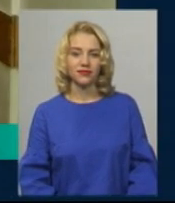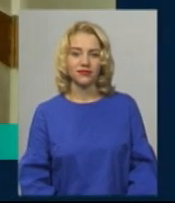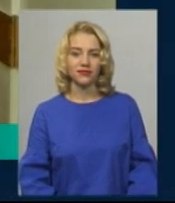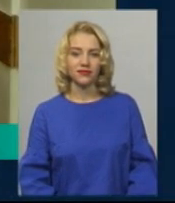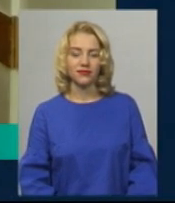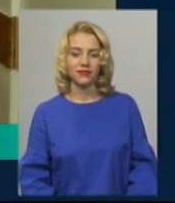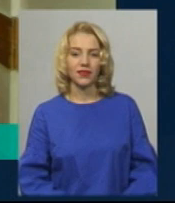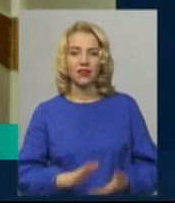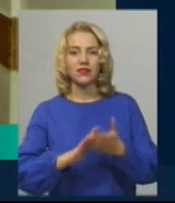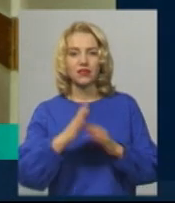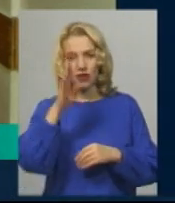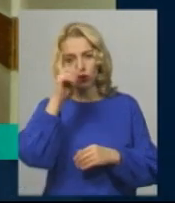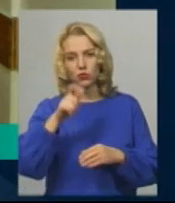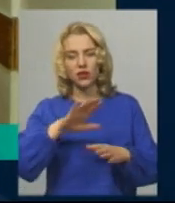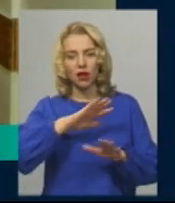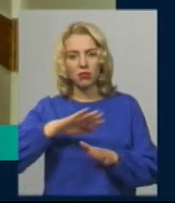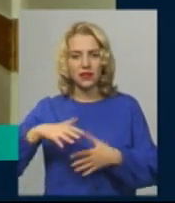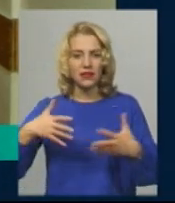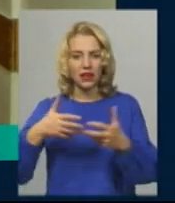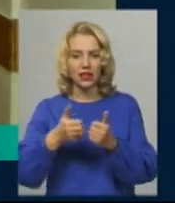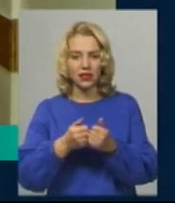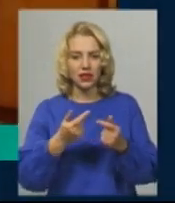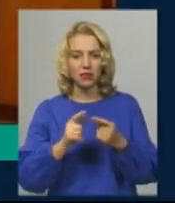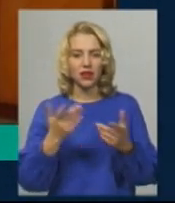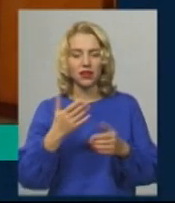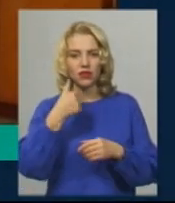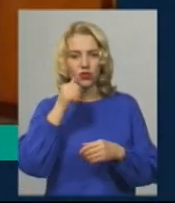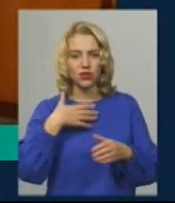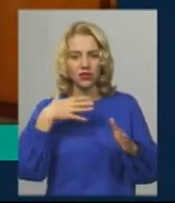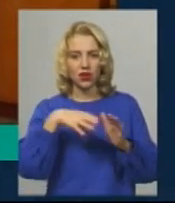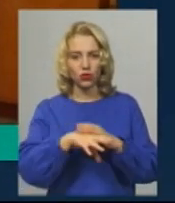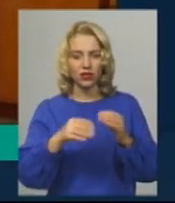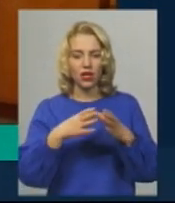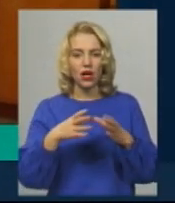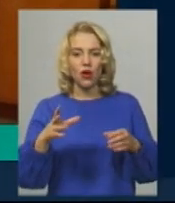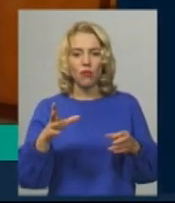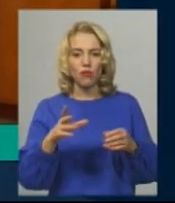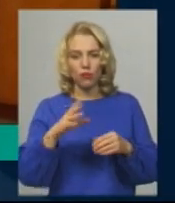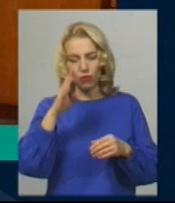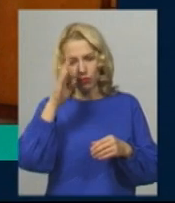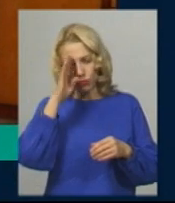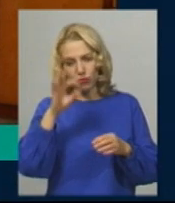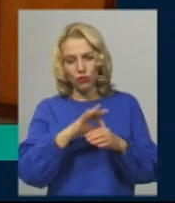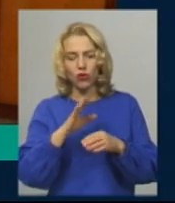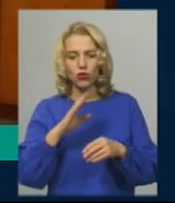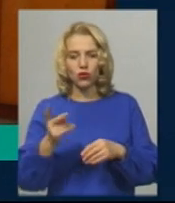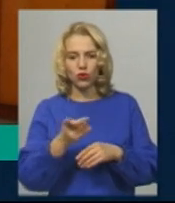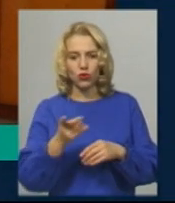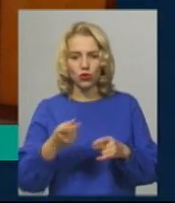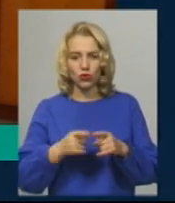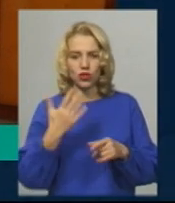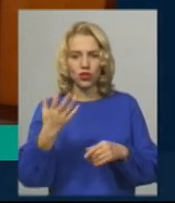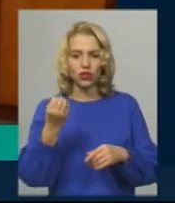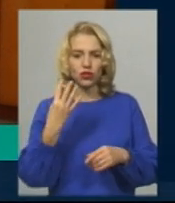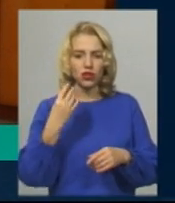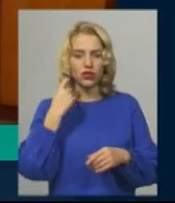Стан хлопчика після дорожньо-транспортної пригоди, в якій вчора загинула подружжя викладачів Хмельницького університету та їхня 14-річна